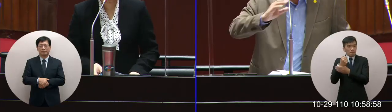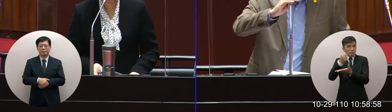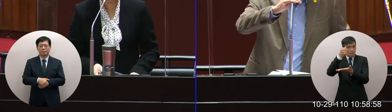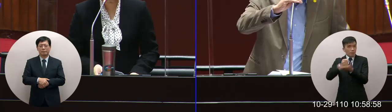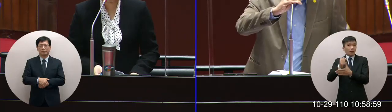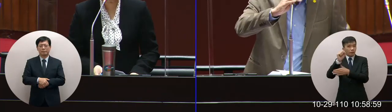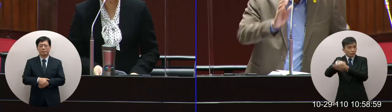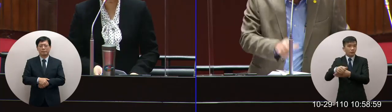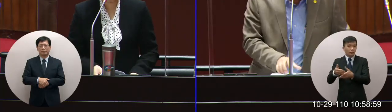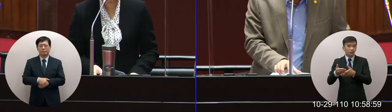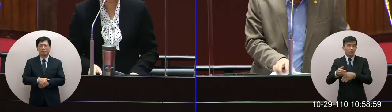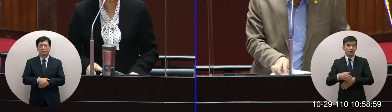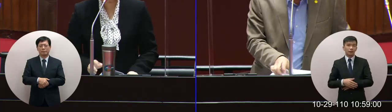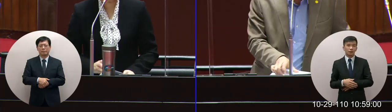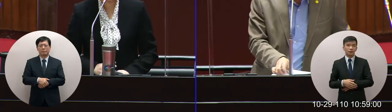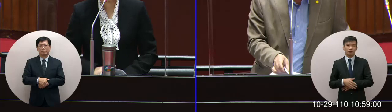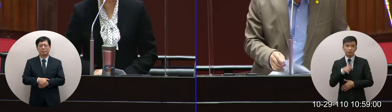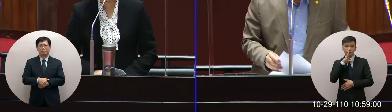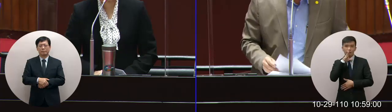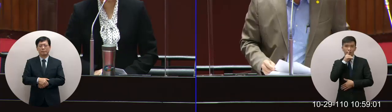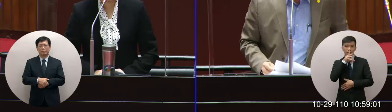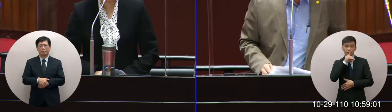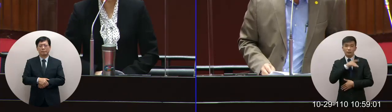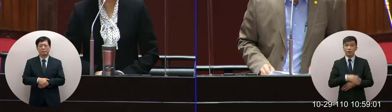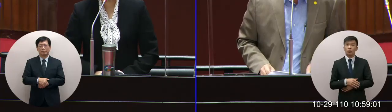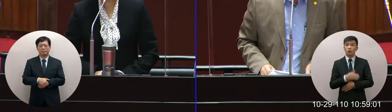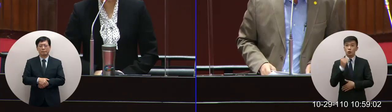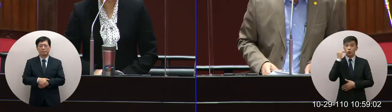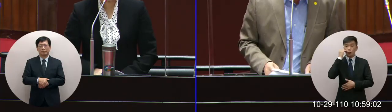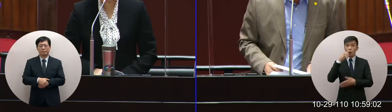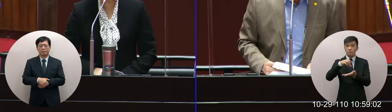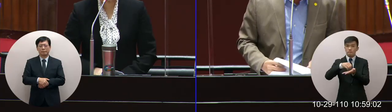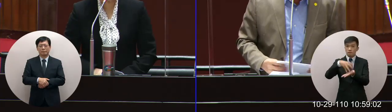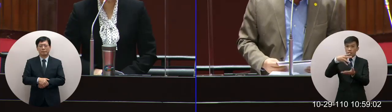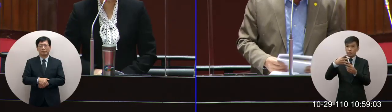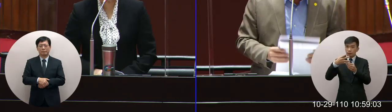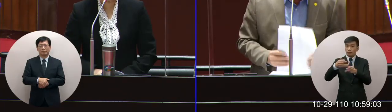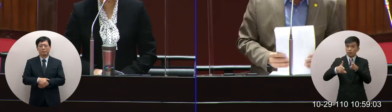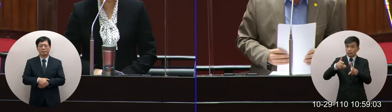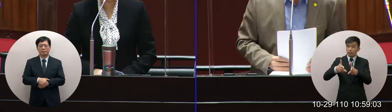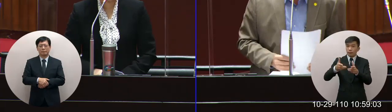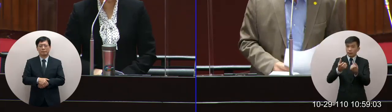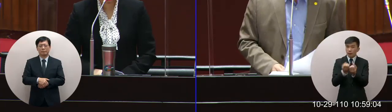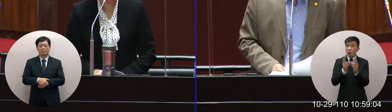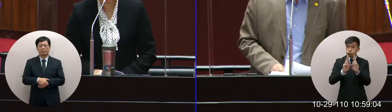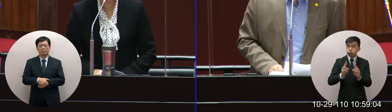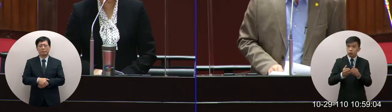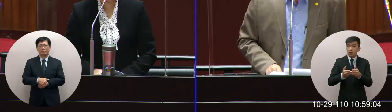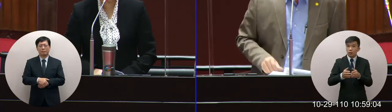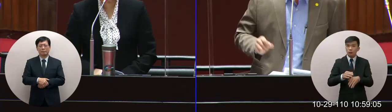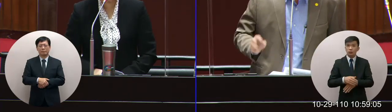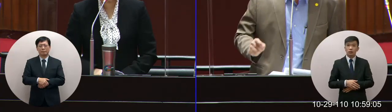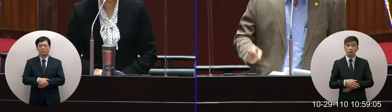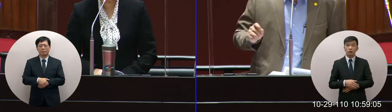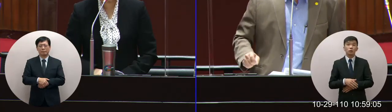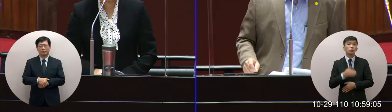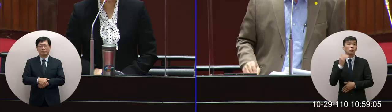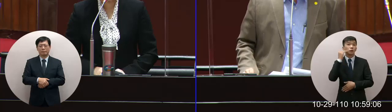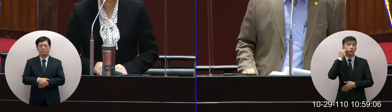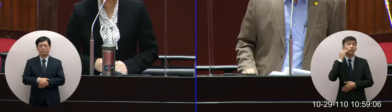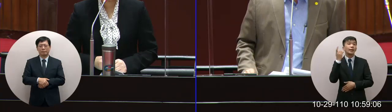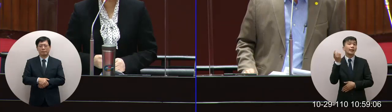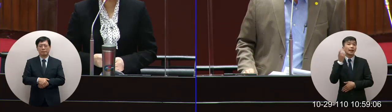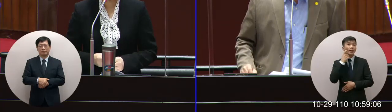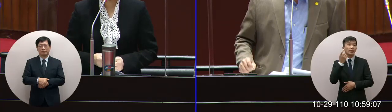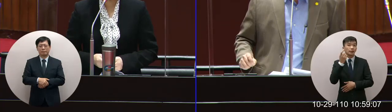我們是不是如果這個重啟核四我現在問一個部長一個問題政治性問題我不問你如果萬一年